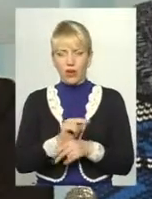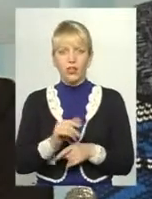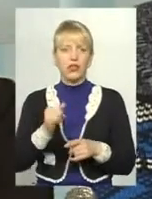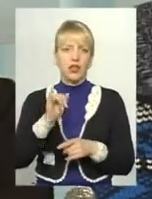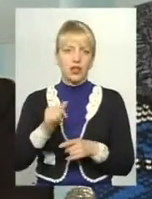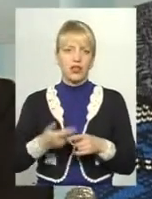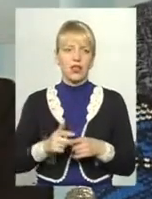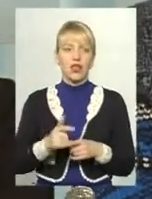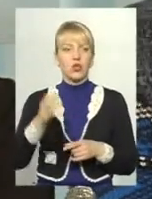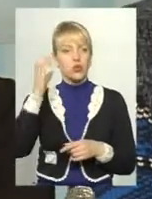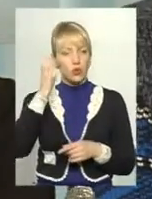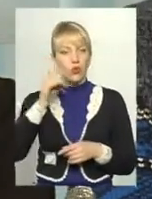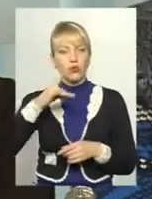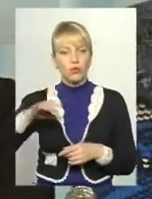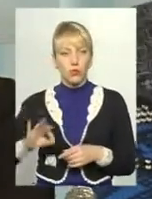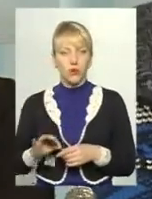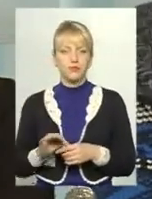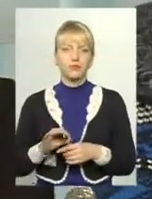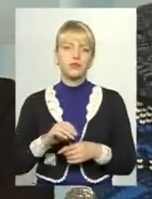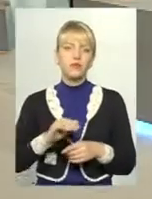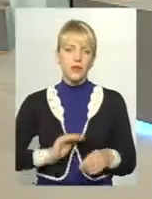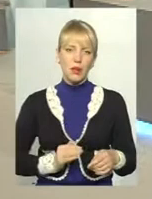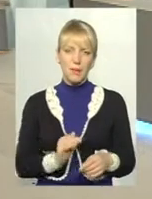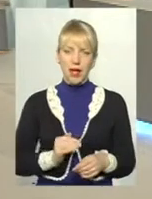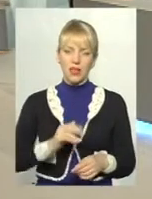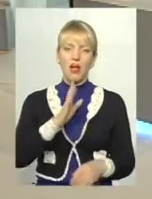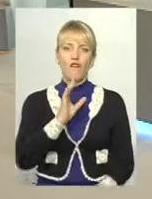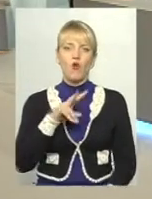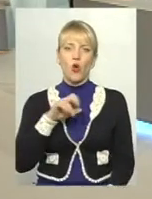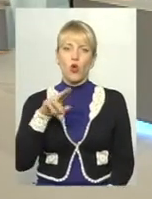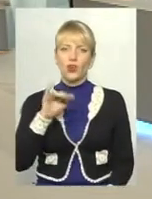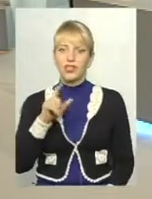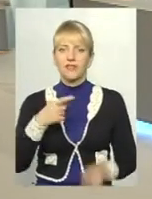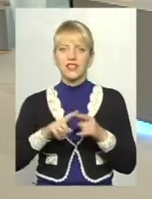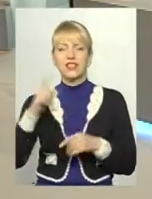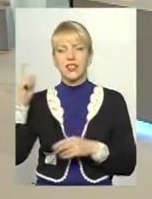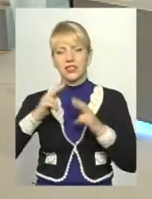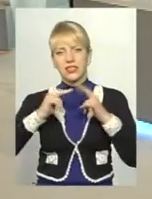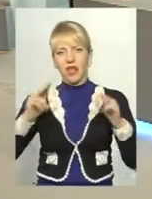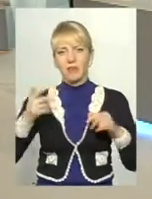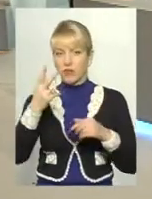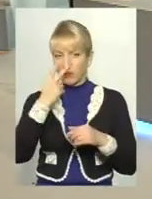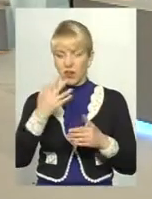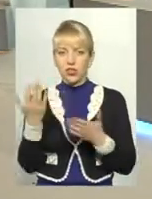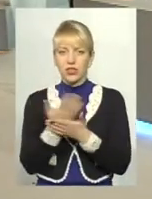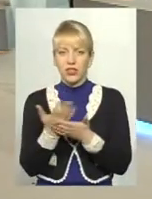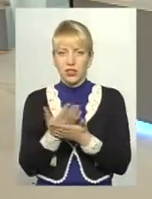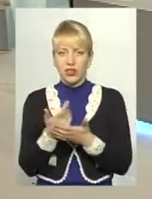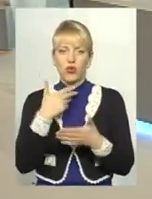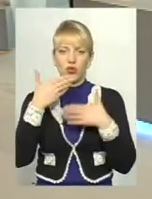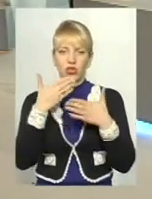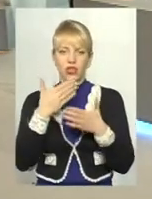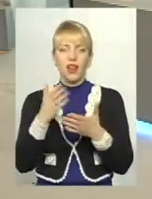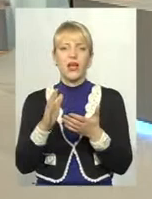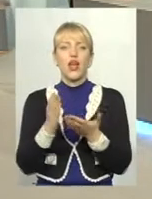пана Володаєвського, звичайно, який мав там замок, ну, ви знаєте, ви бачили фільм «Вогневий меч», читали Роман Несниківич,